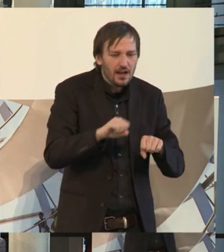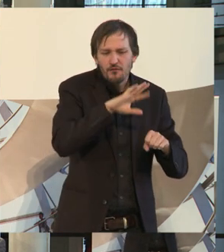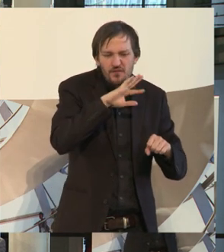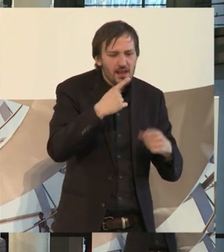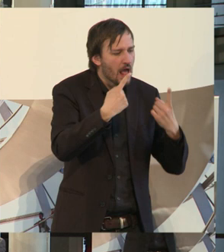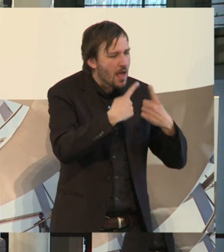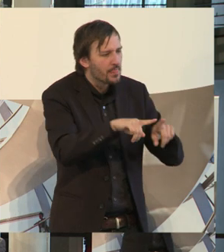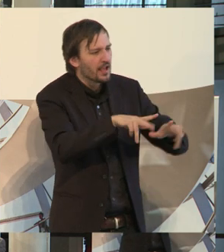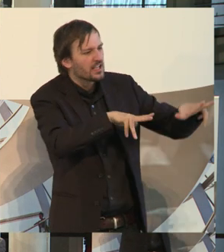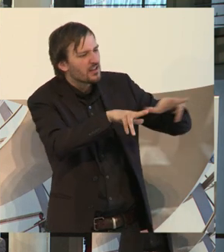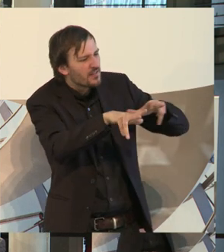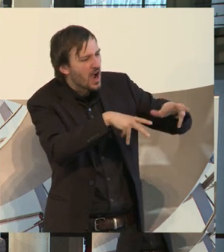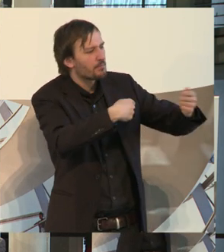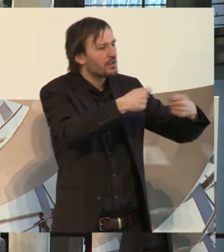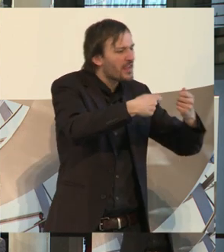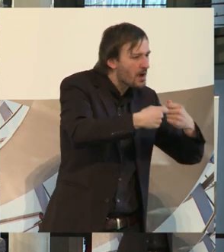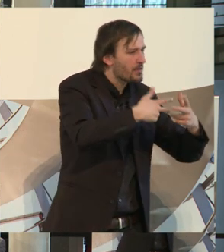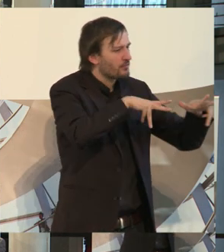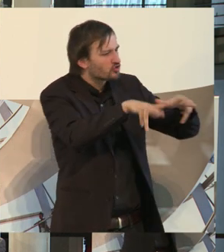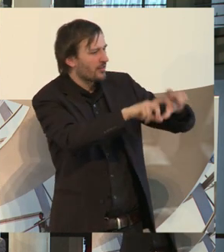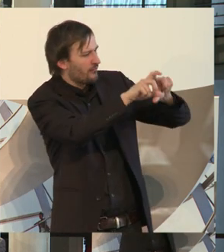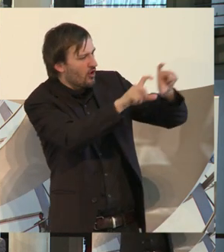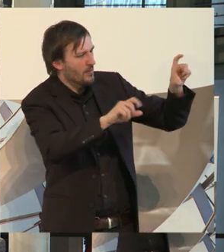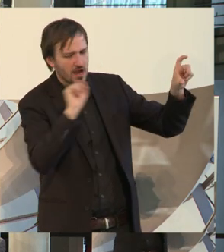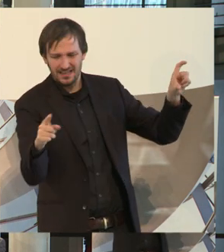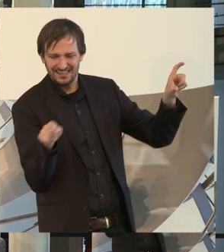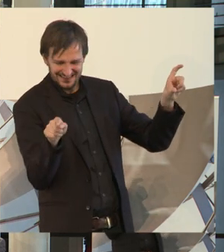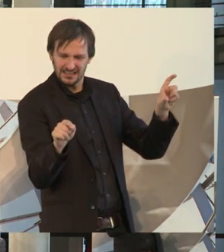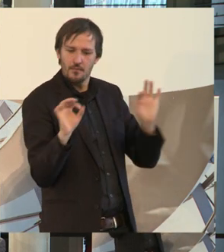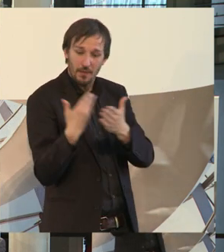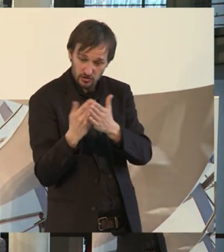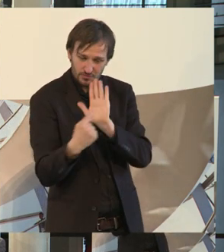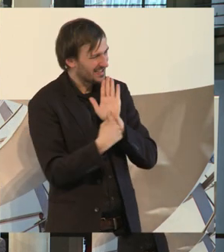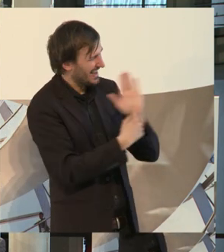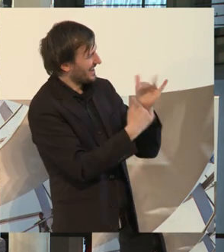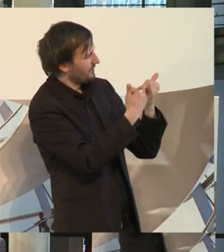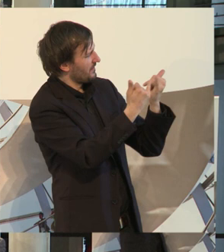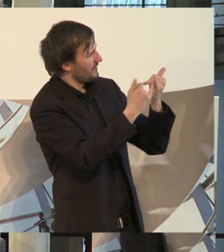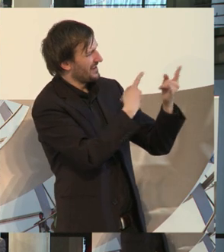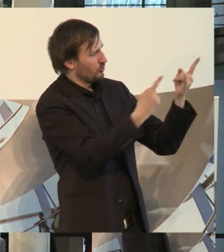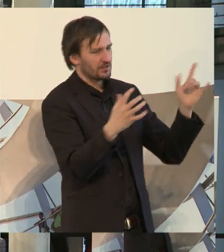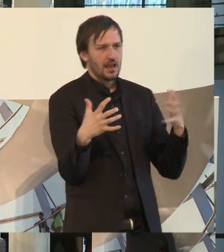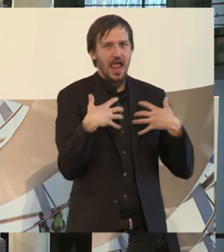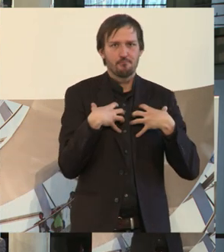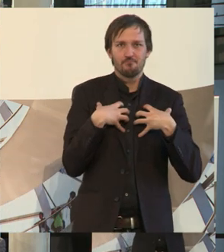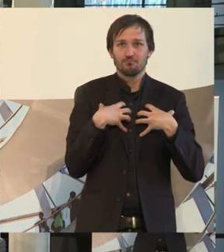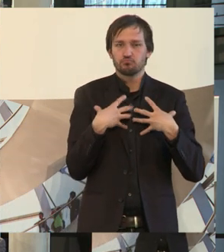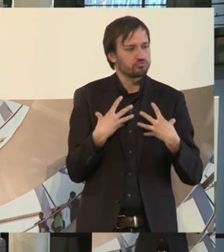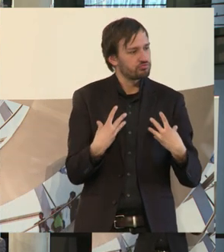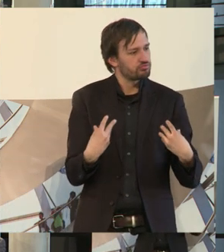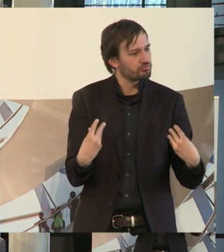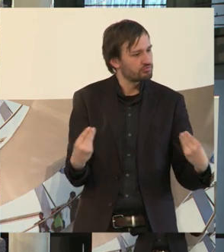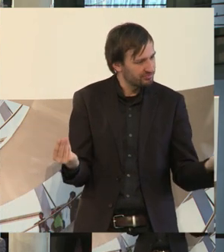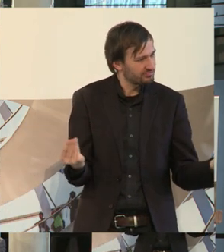privatwirtschaftlichen Unternehmen auch zeigen, wie es funktionieren kann und dadurch auch Ängste abbauen und eben auch